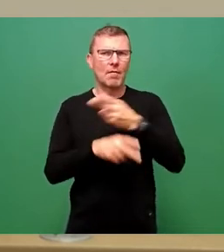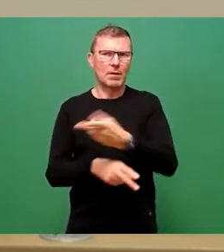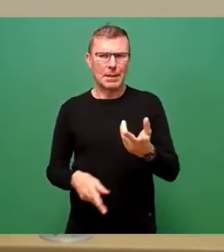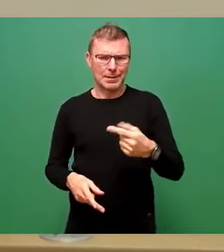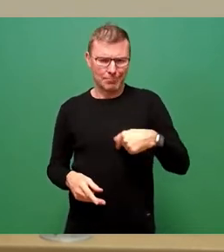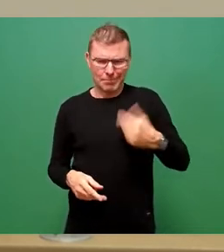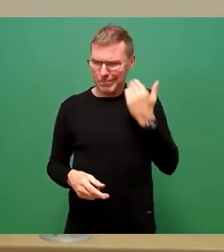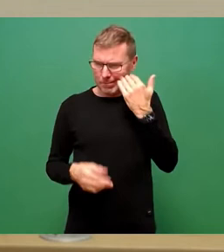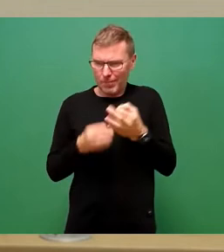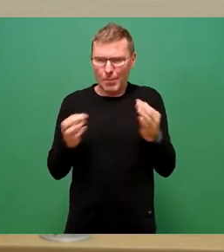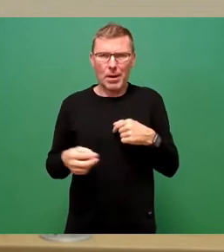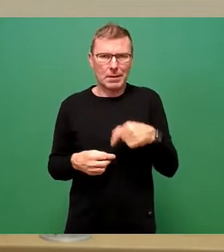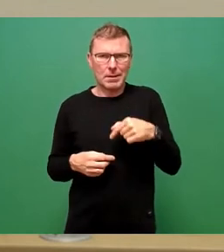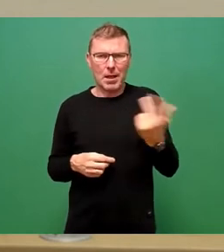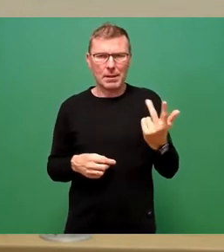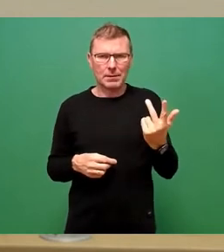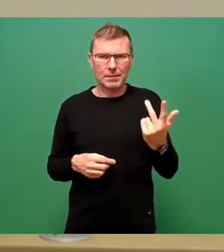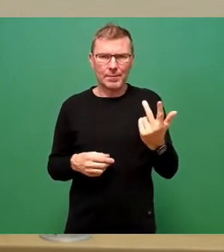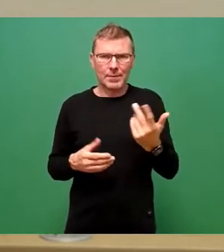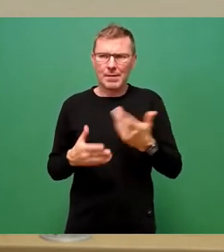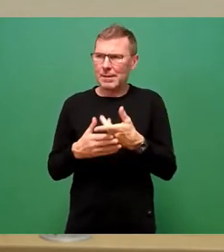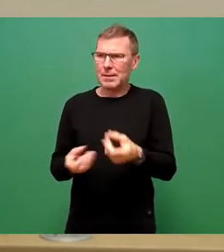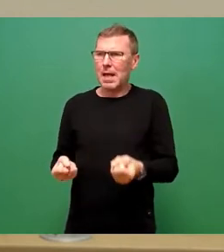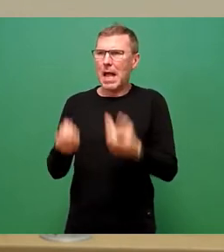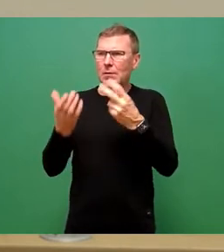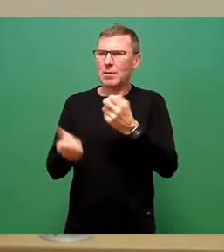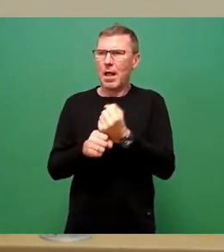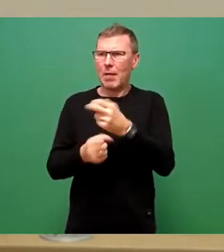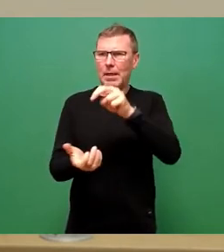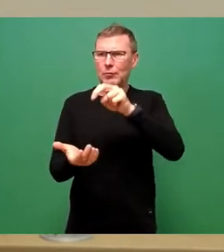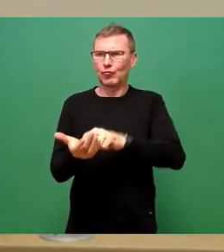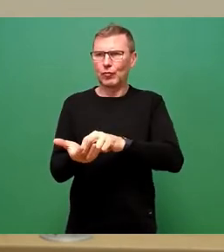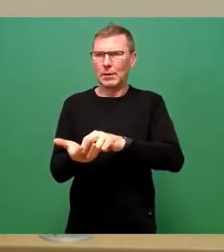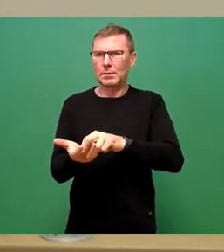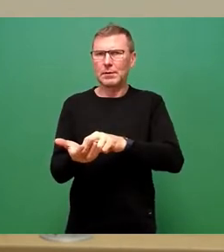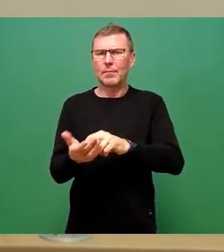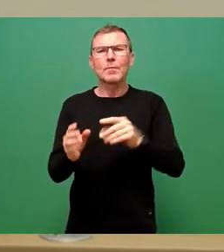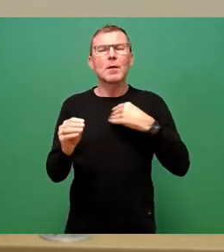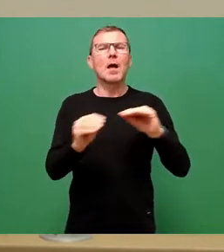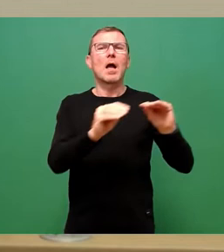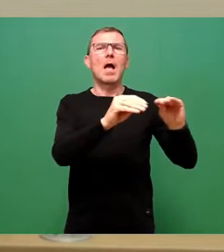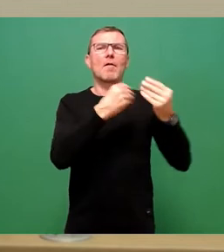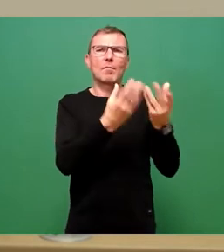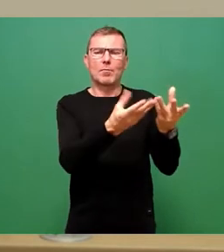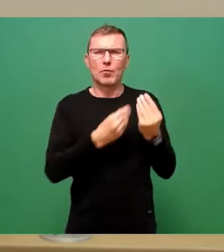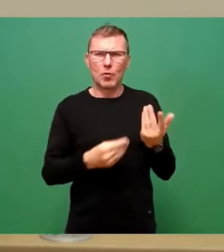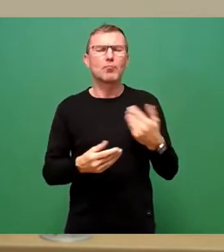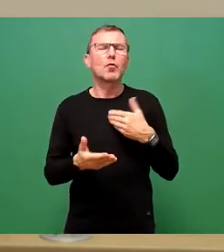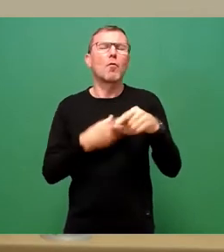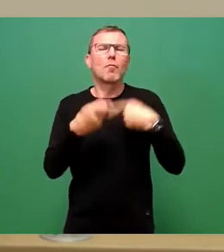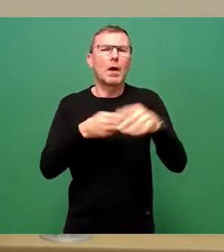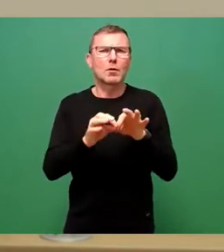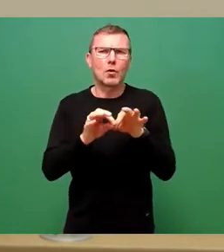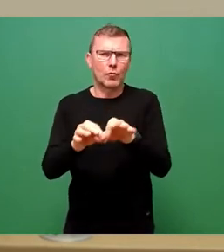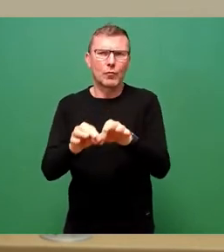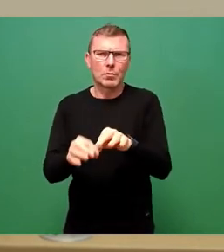hinsichtlich des aktuellen Arbeitsstandes informieren lassen habe. Das werde ich auch fortwährend tun. In der Tat,